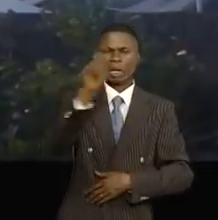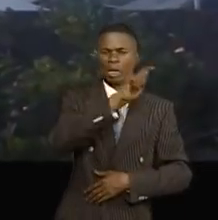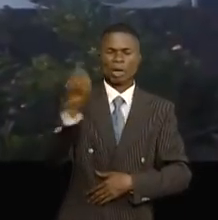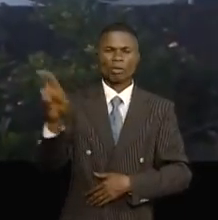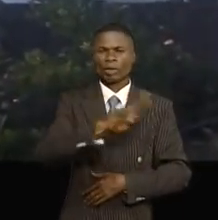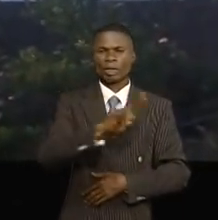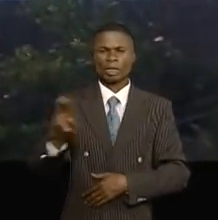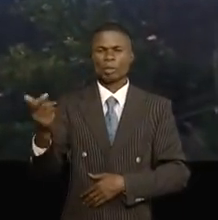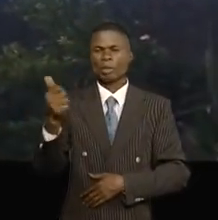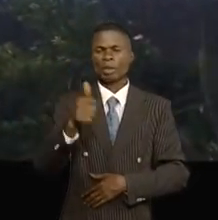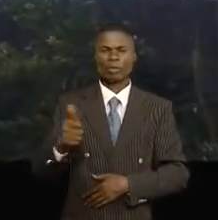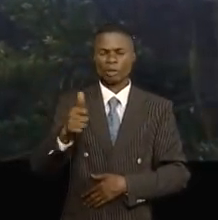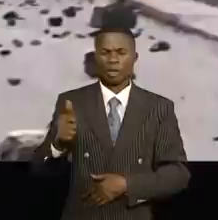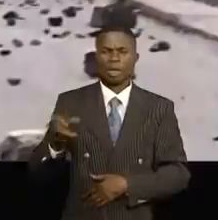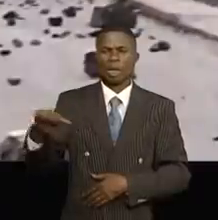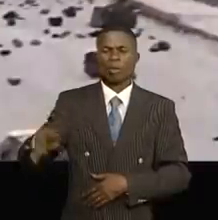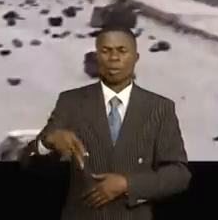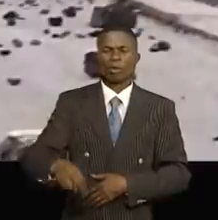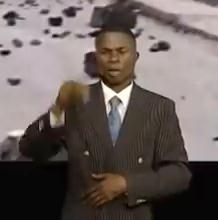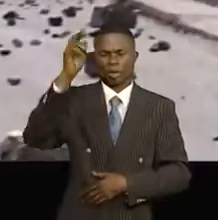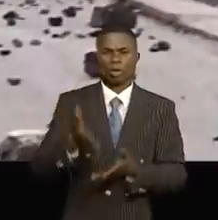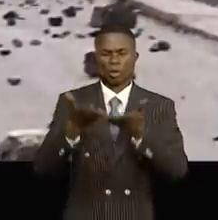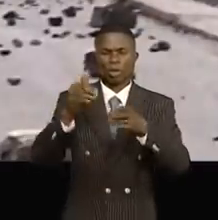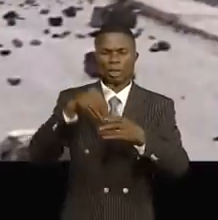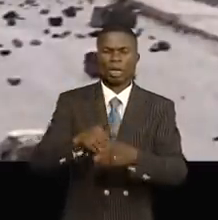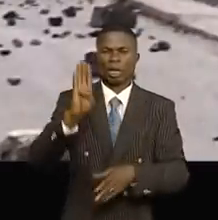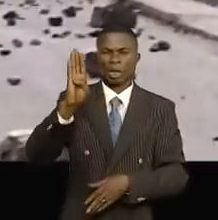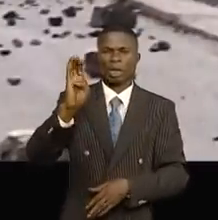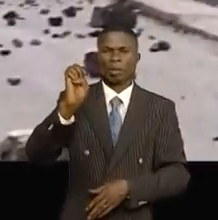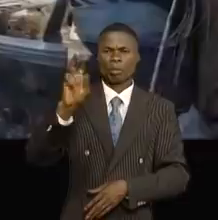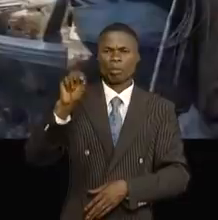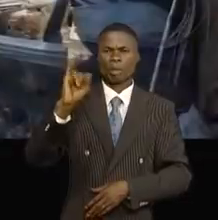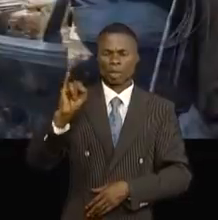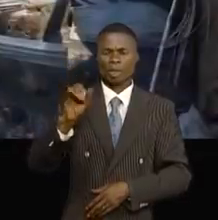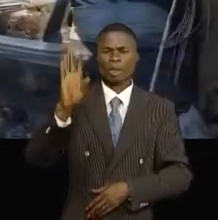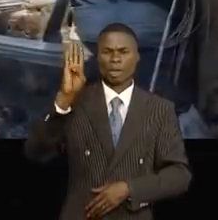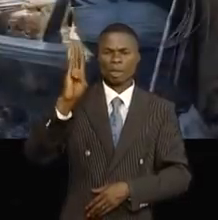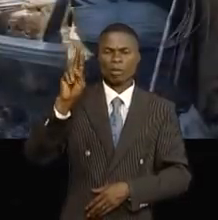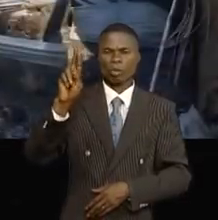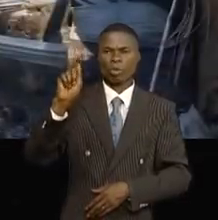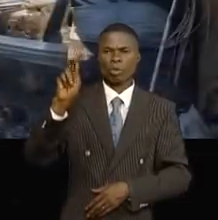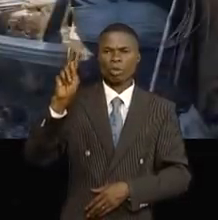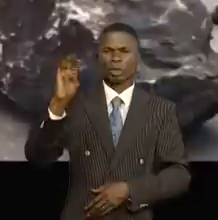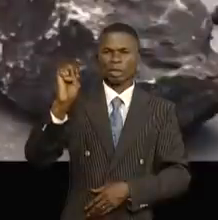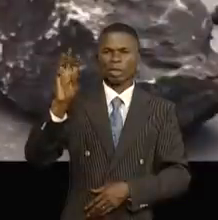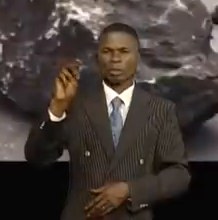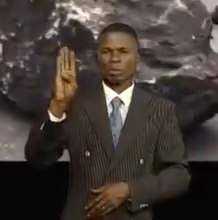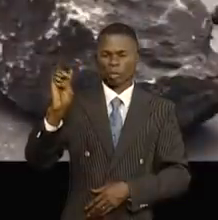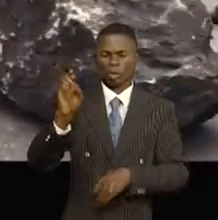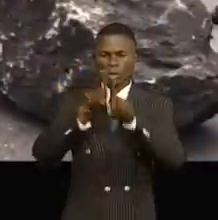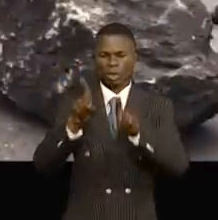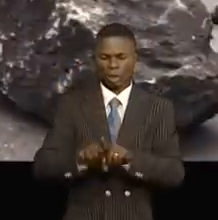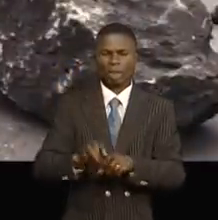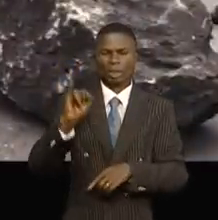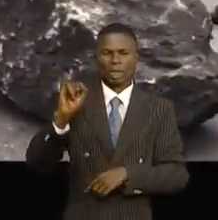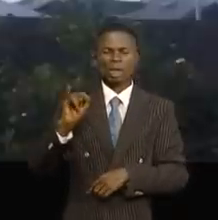dans la province du Nord qui vous, notamment à Beni, Boutemo, Mirangomou, causant manque